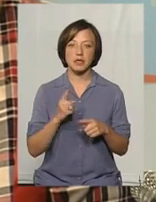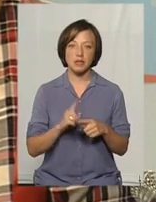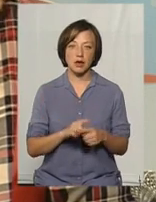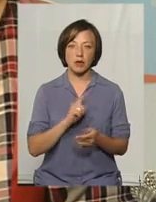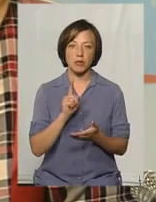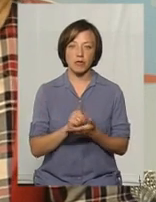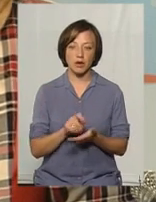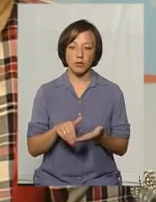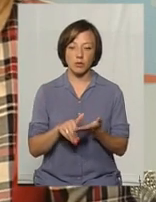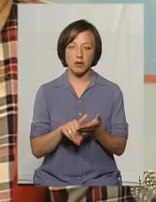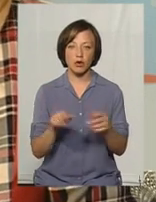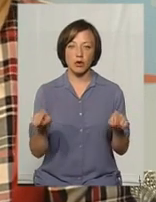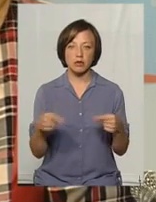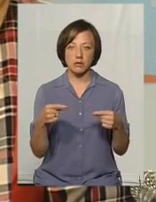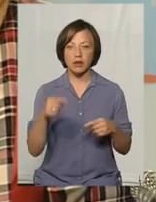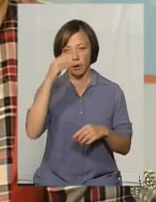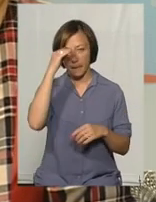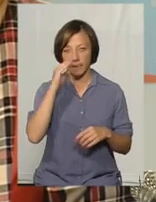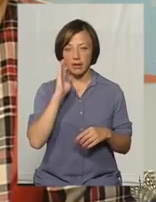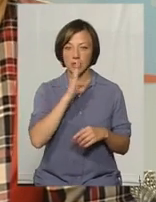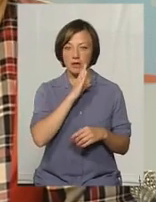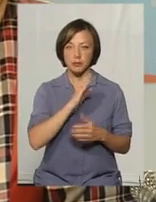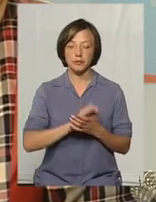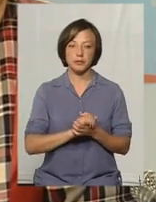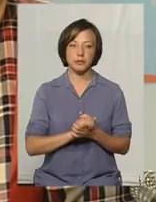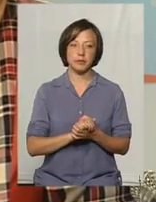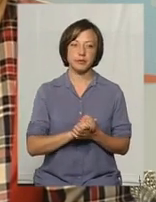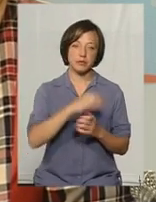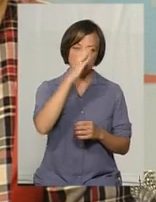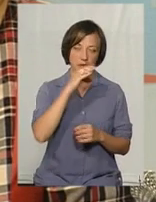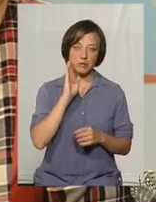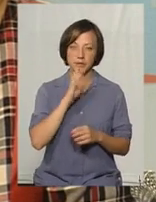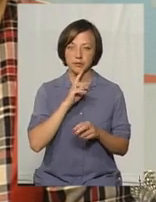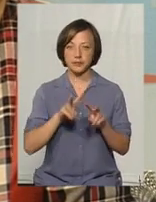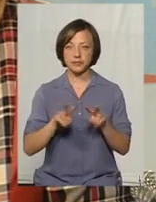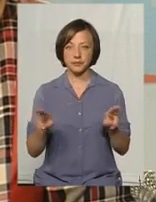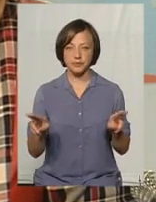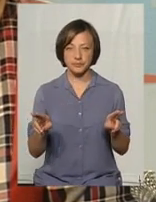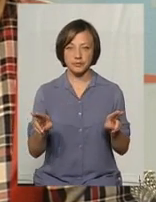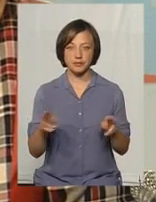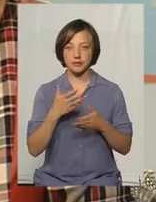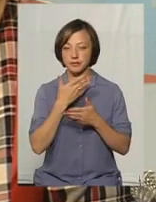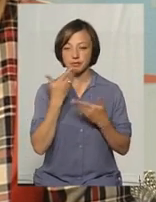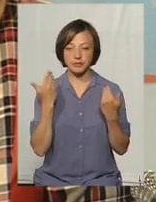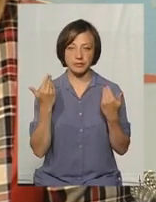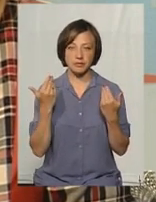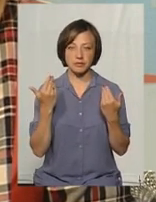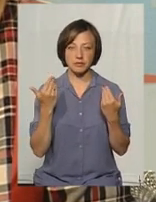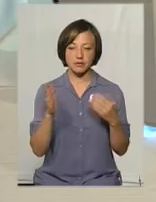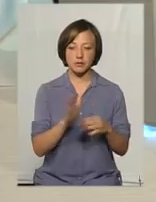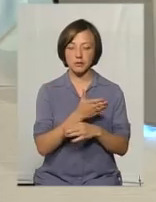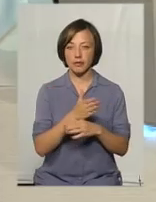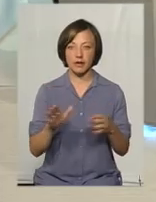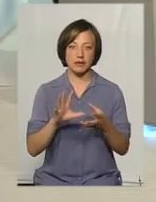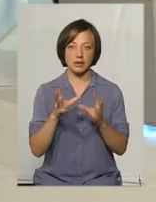допомагати організувати саме батьки. Як батько, так і мати в рівній мірі немає розподілу